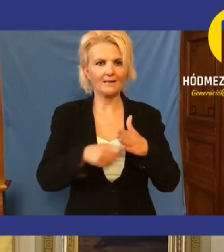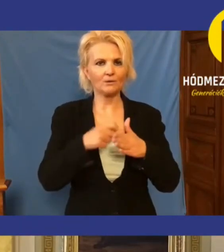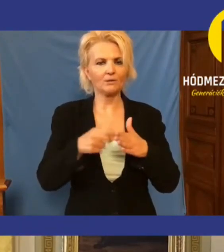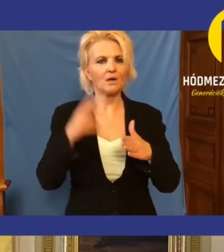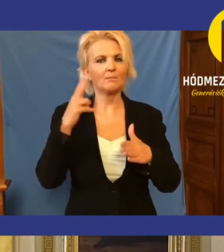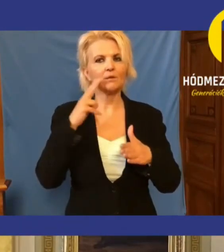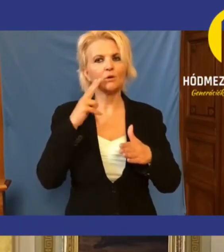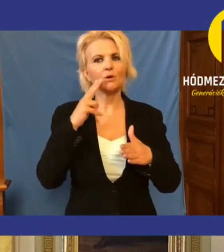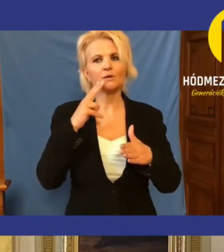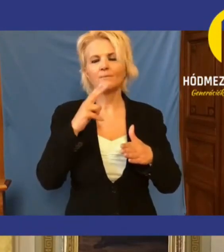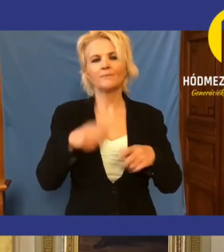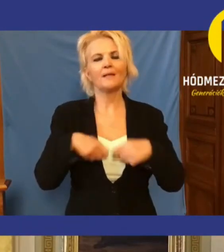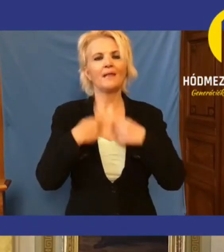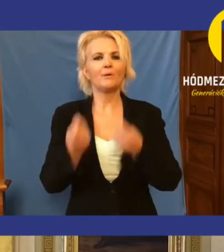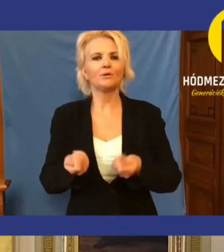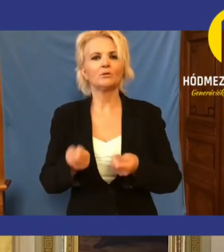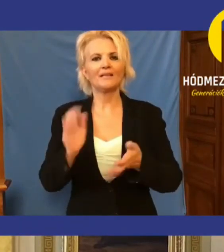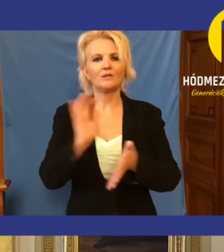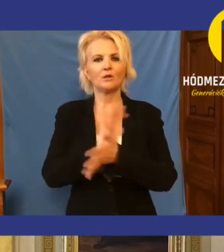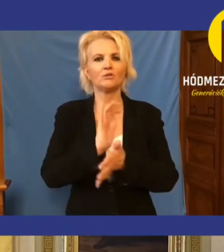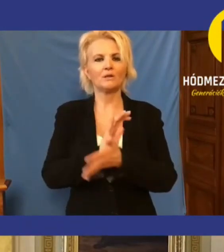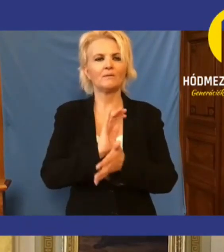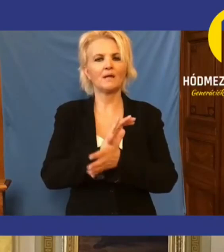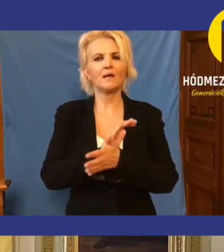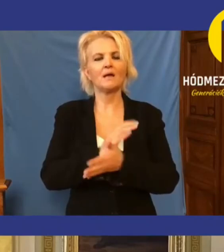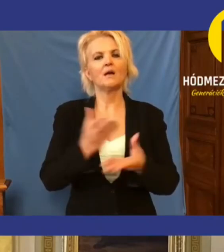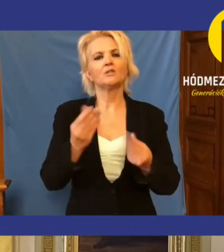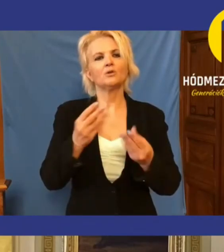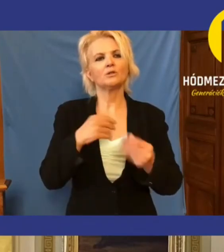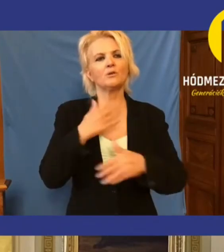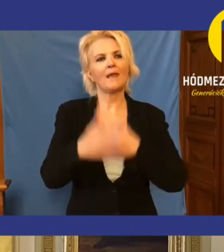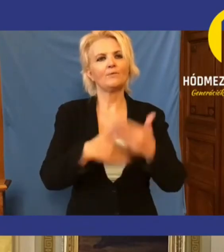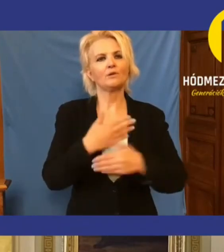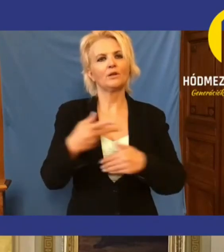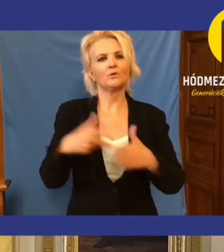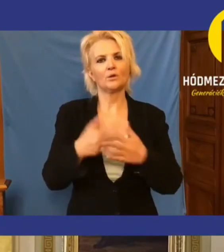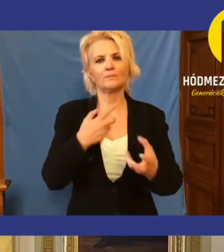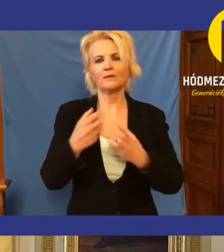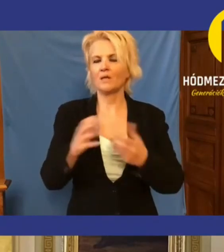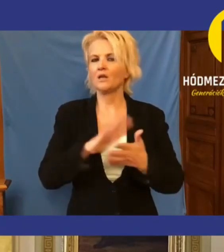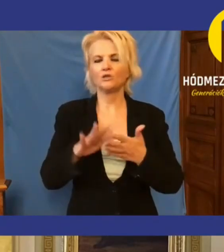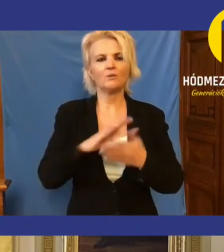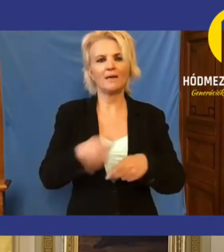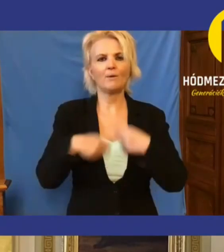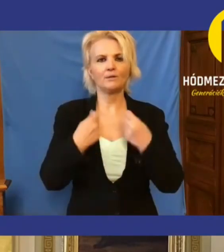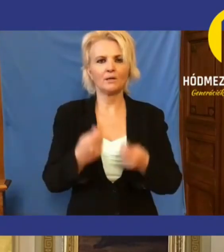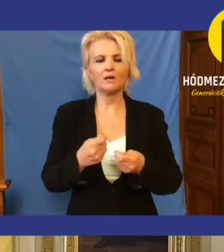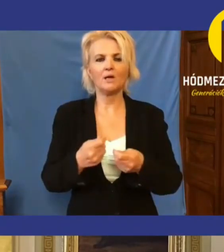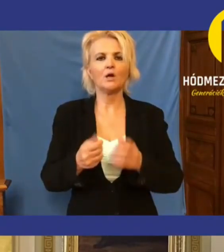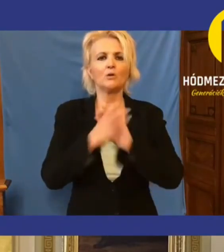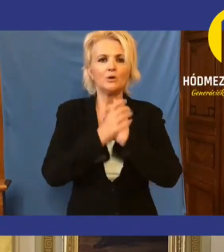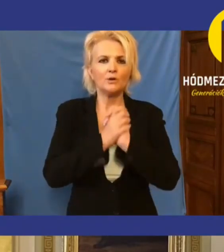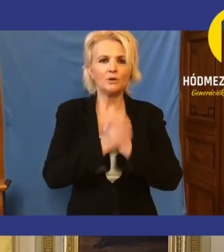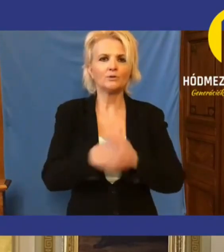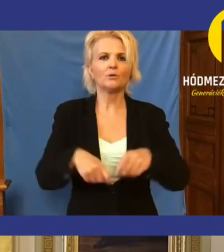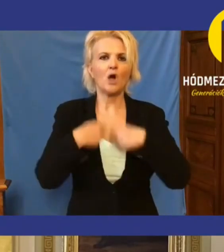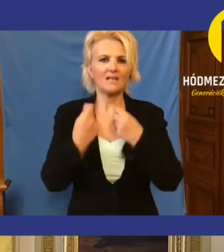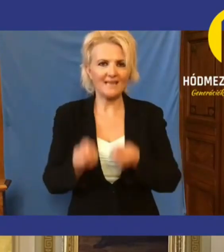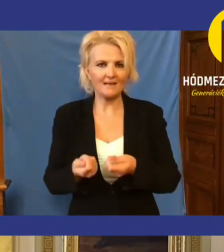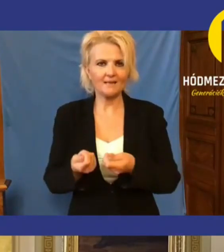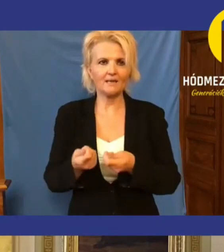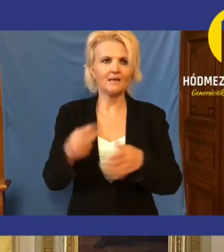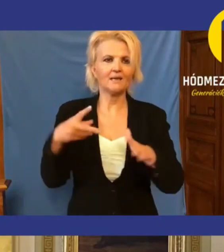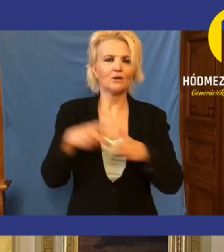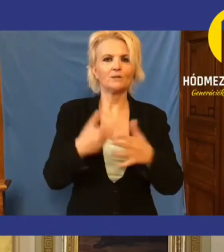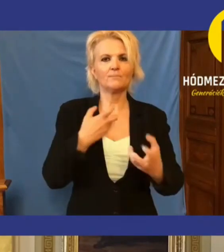amikor a KFF nem adott ki tanúsítányt. Hányszor lefolytattuk ezt a közbeszerzést? Soha nem adtak ki. Hányszor könyörögtünk, hogy adják ki a közbeszerzési